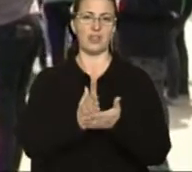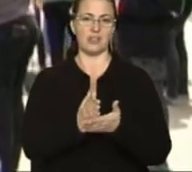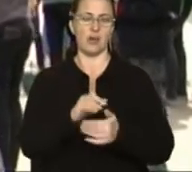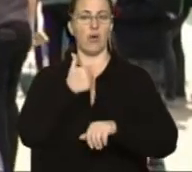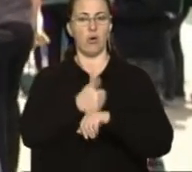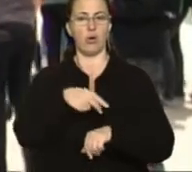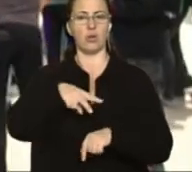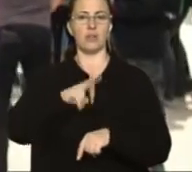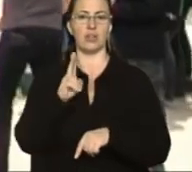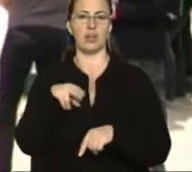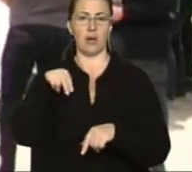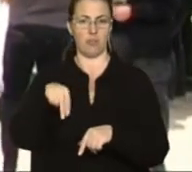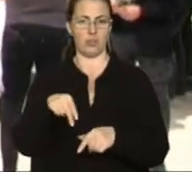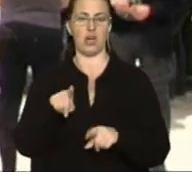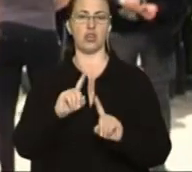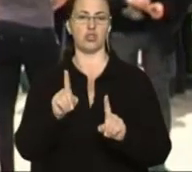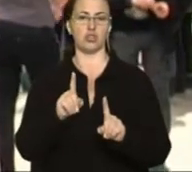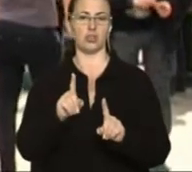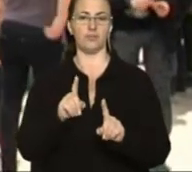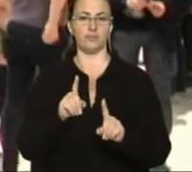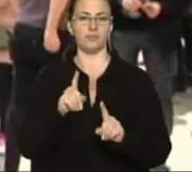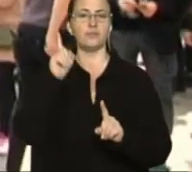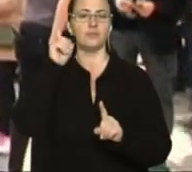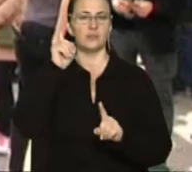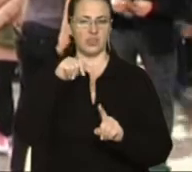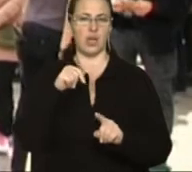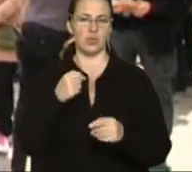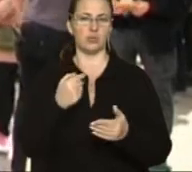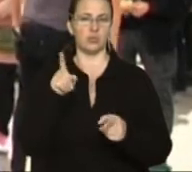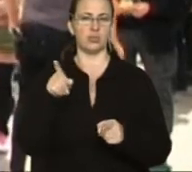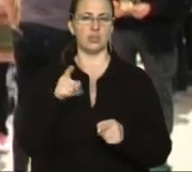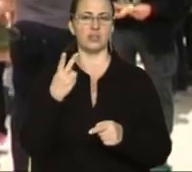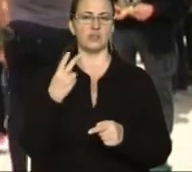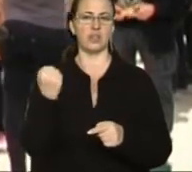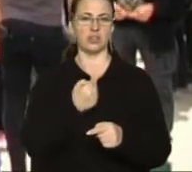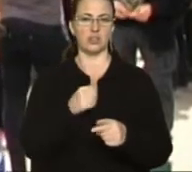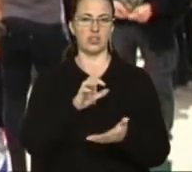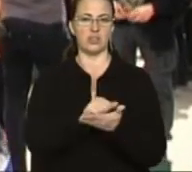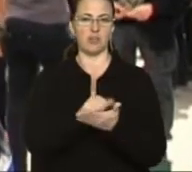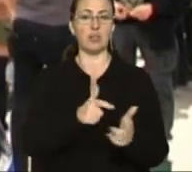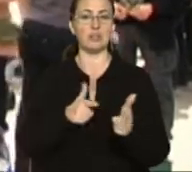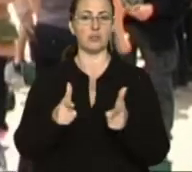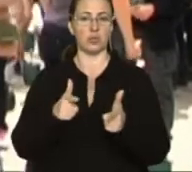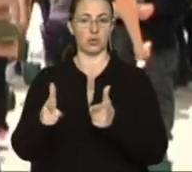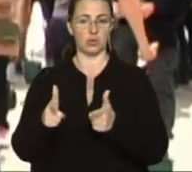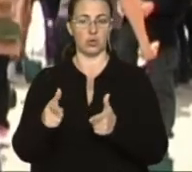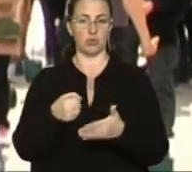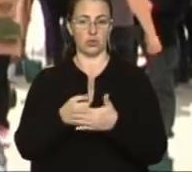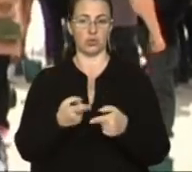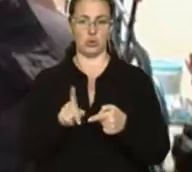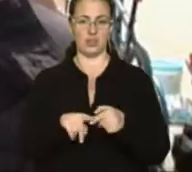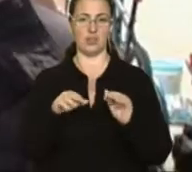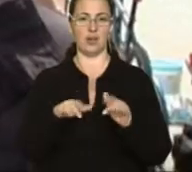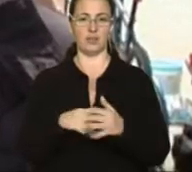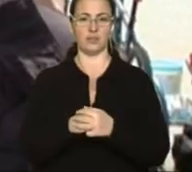ЛКП, які володіють, якраз вони два тижні займалися підготовкою до цієї